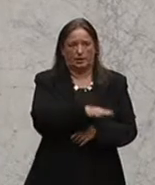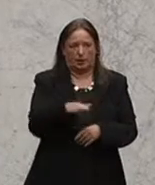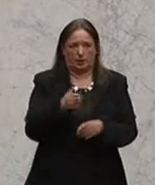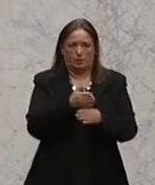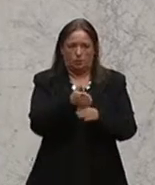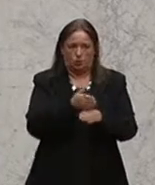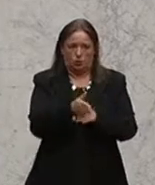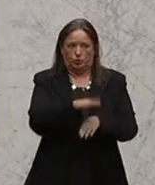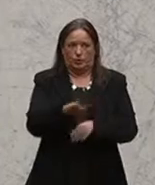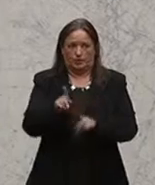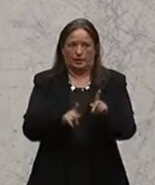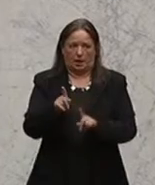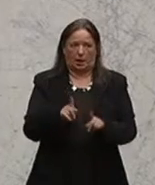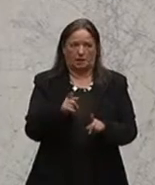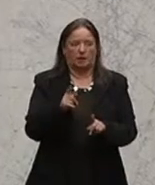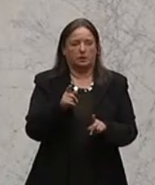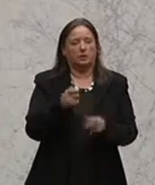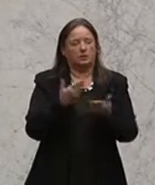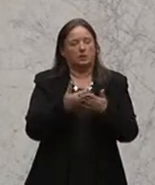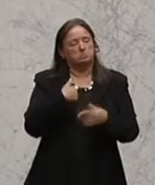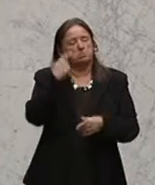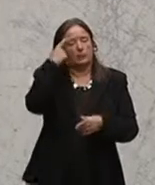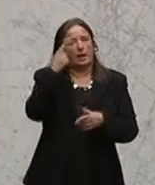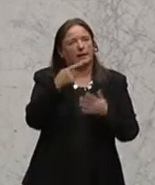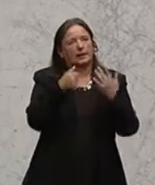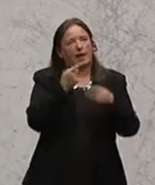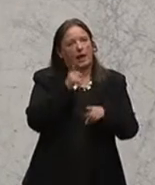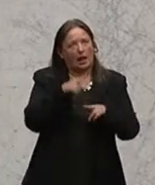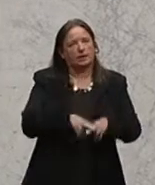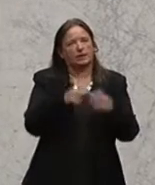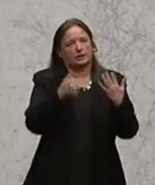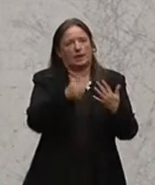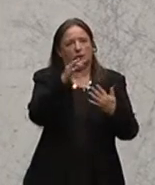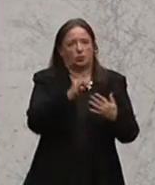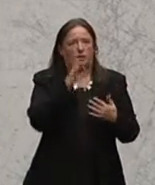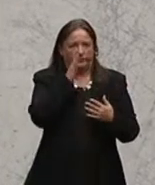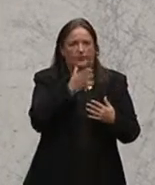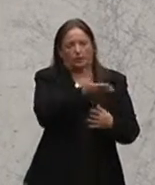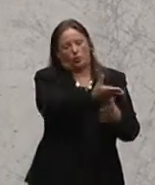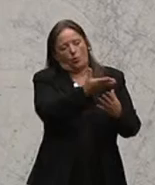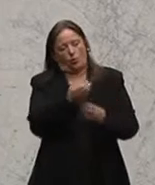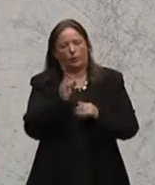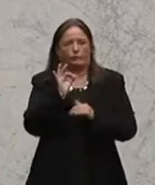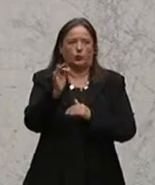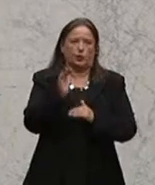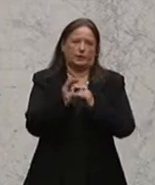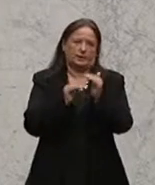Kindergarten. Also es wird doch möglich sein, die letztlichen sechs Prozent hier in das System noch einzubinden.